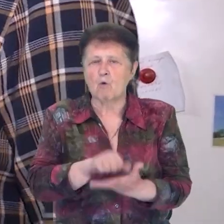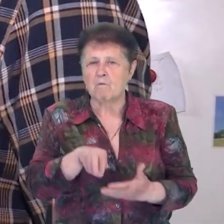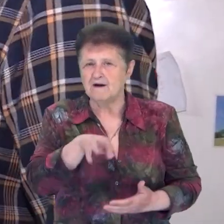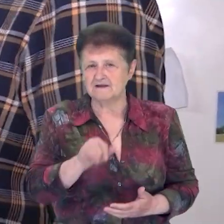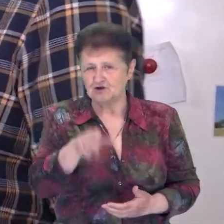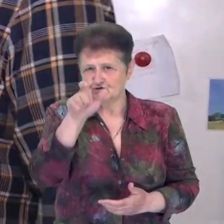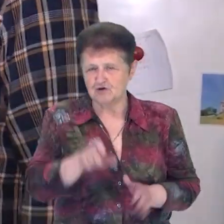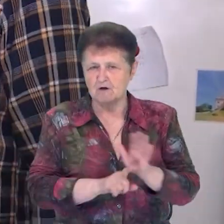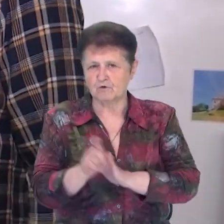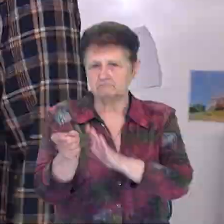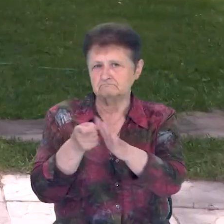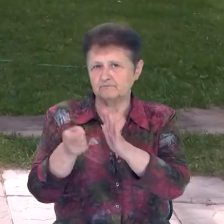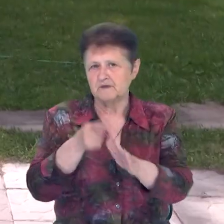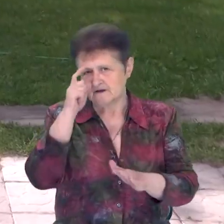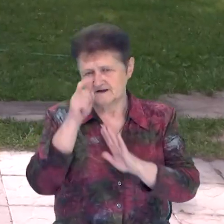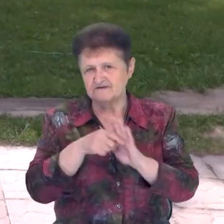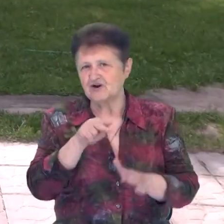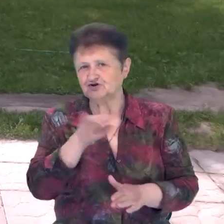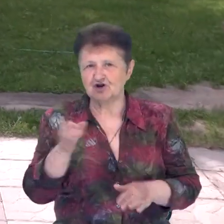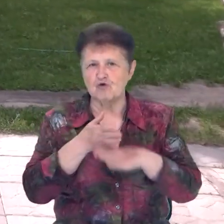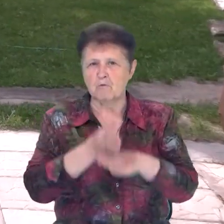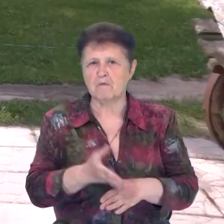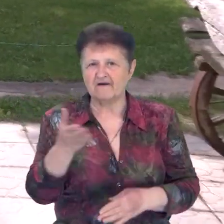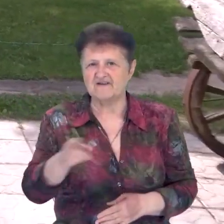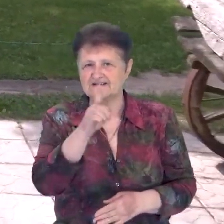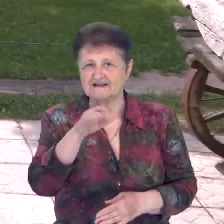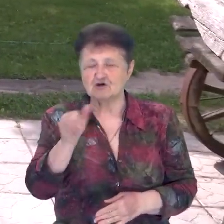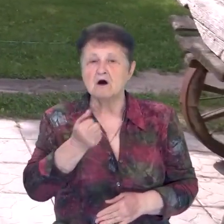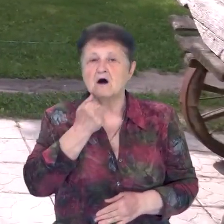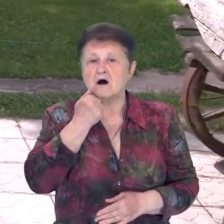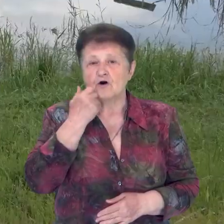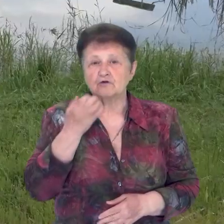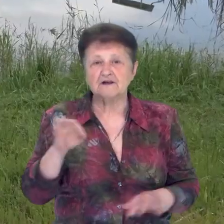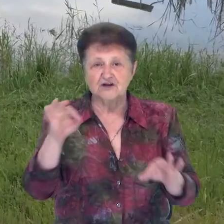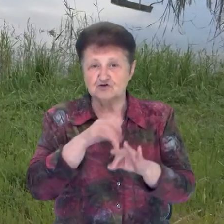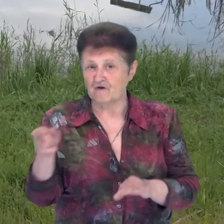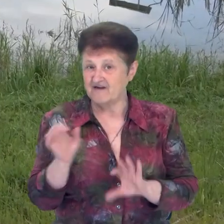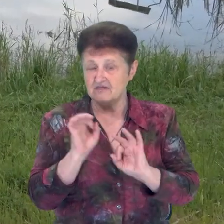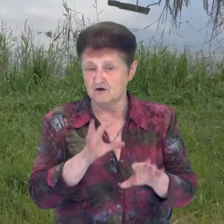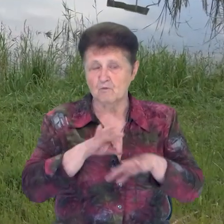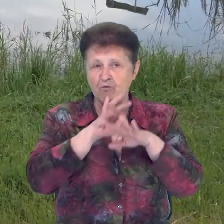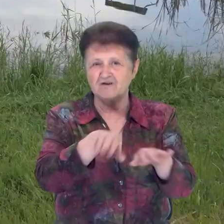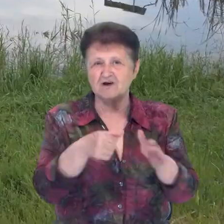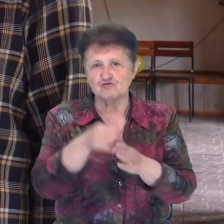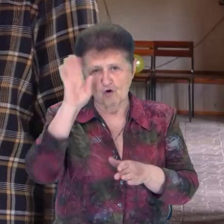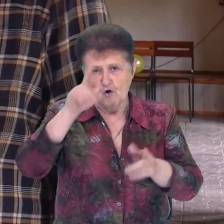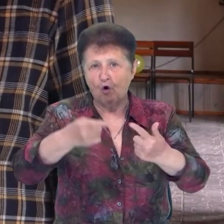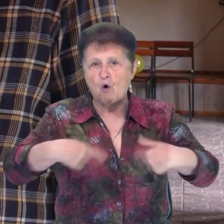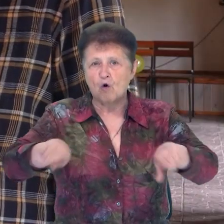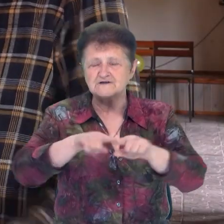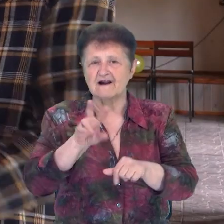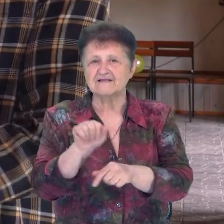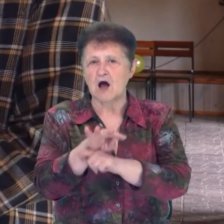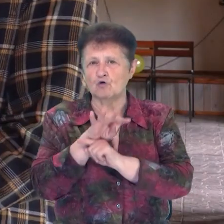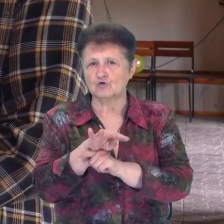Чоловіка почали допитувати, дізнавалися, чи допомагає він ЗСУ. А коли той нічого не розказав, повели до озера на розстріл. Які-то